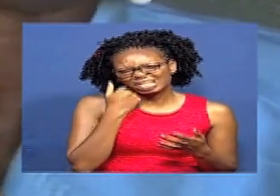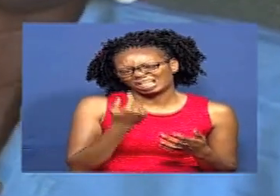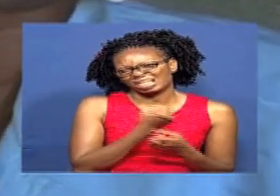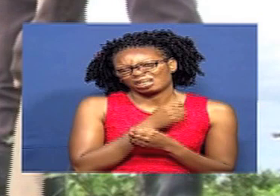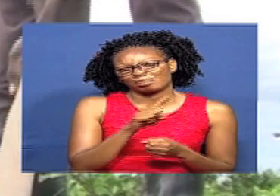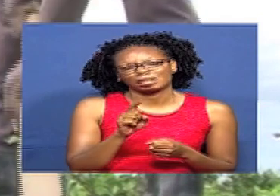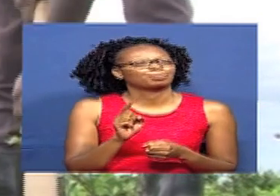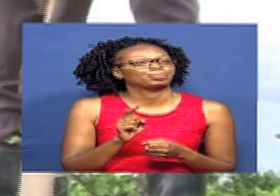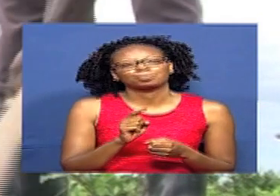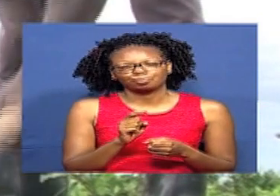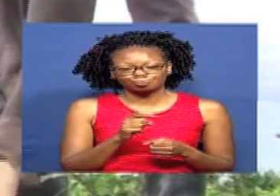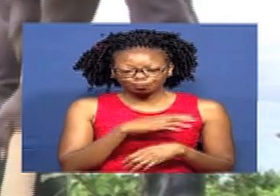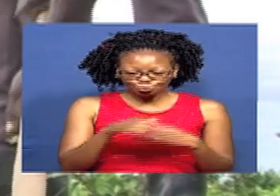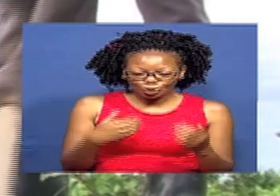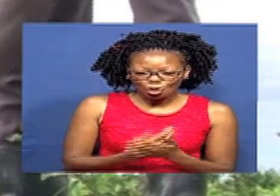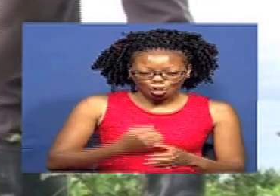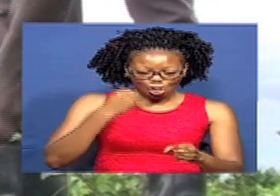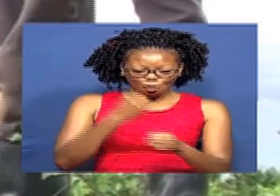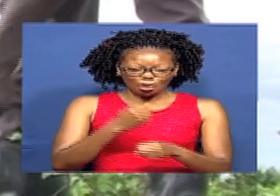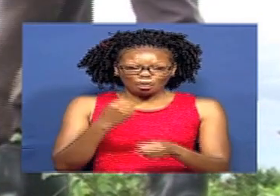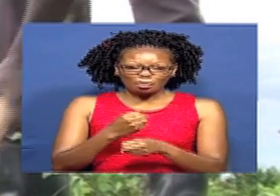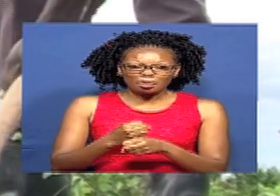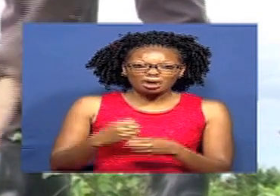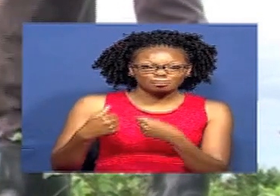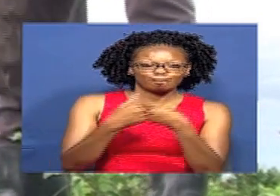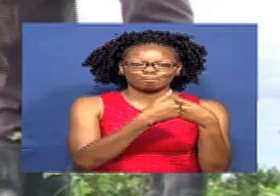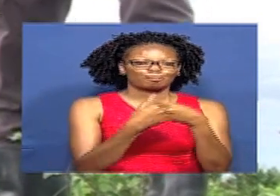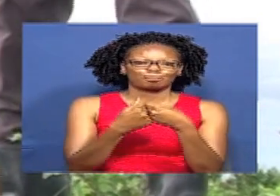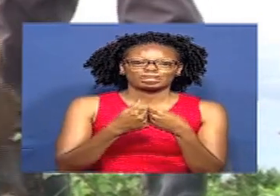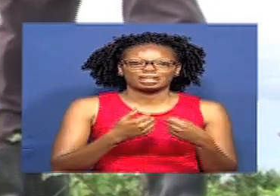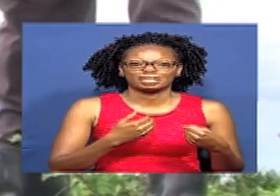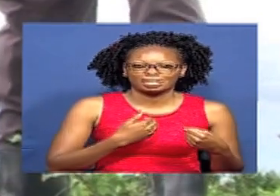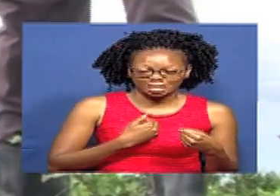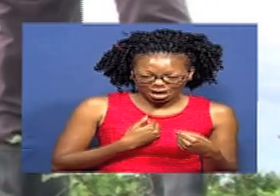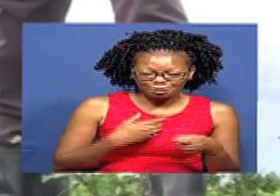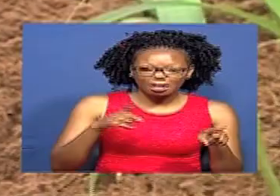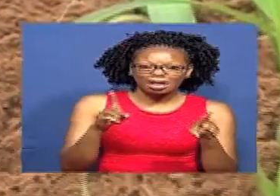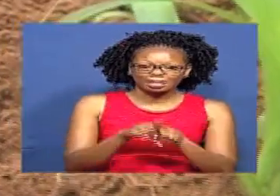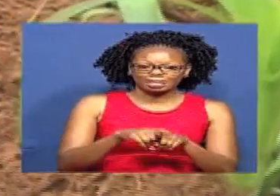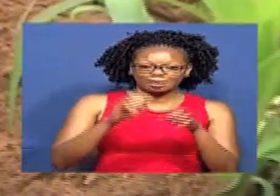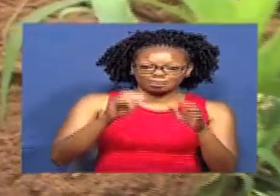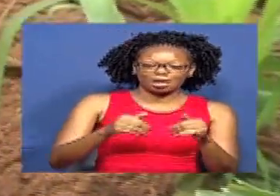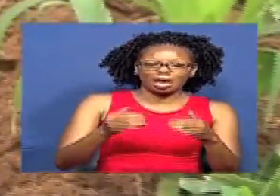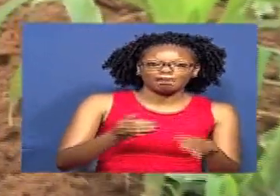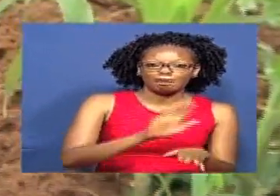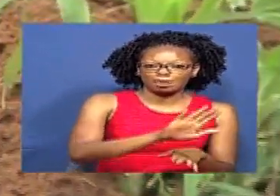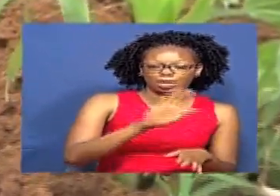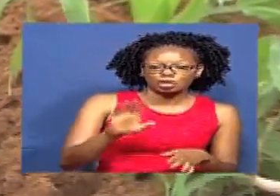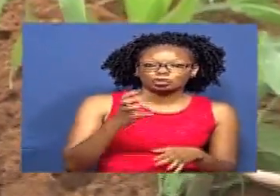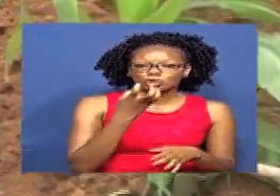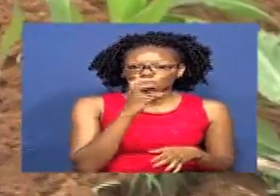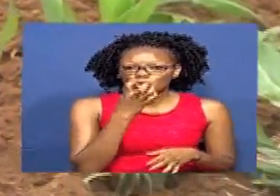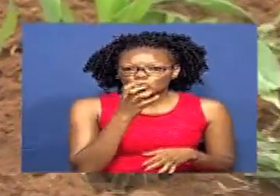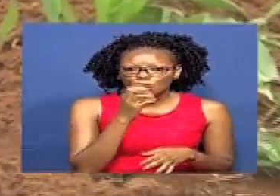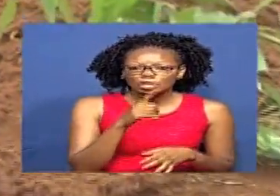sana Kwa kila kazi oyote ya kilimo Huwa haikosi changamoto mbali mbali Yambo hili sigeni hapa kwa wakulima wa